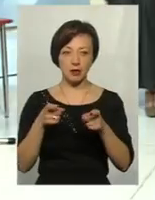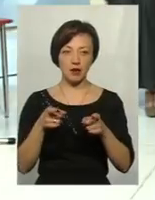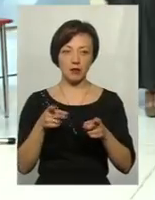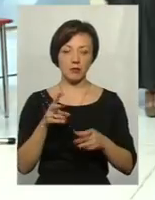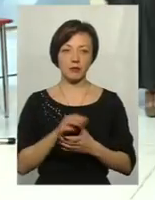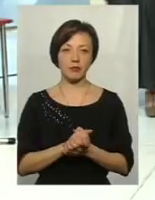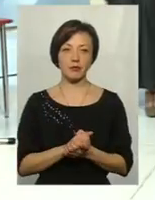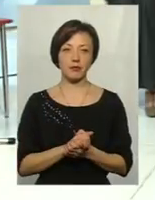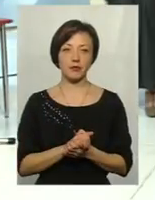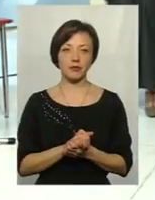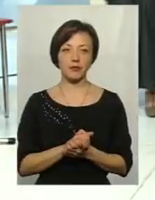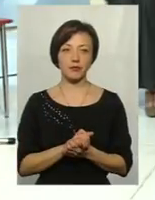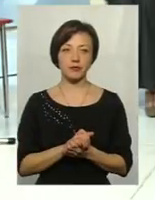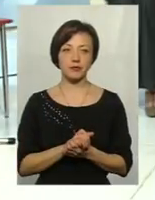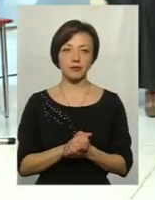враження.